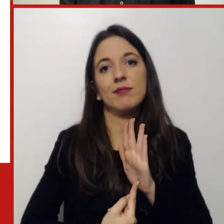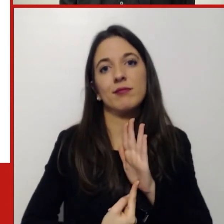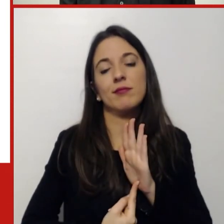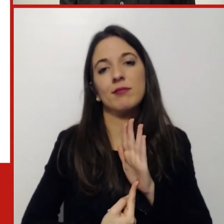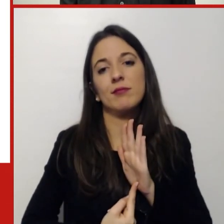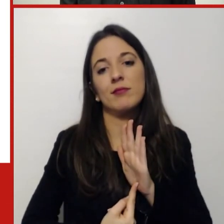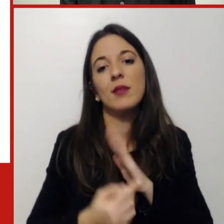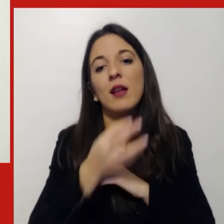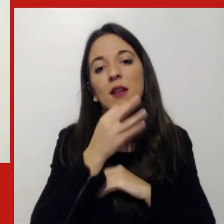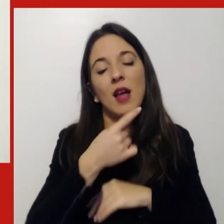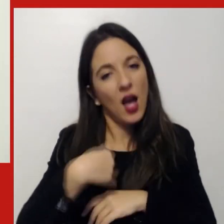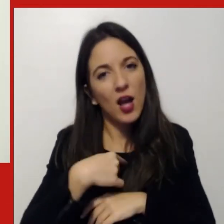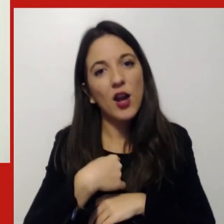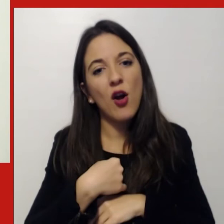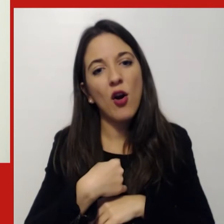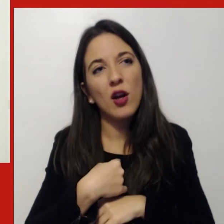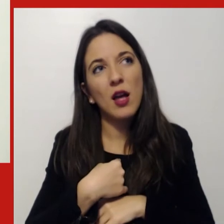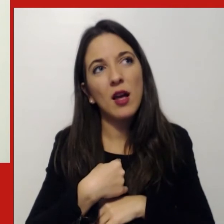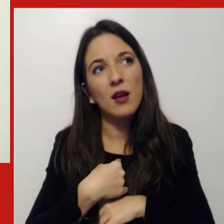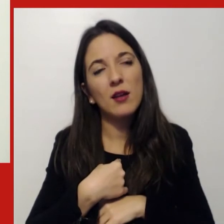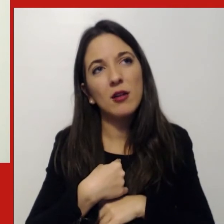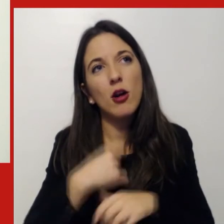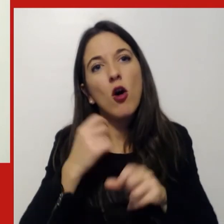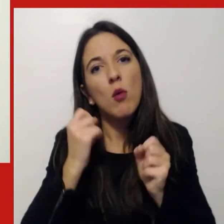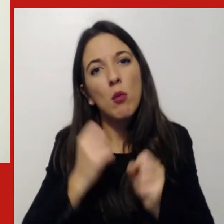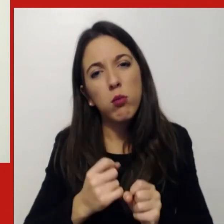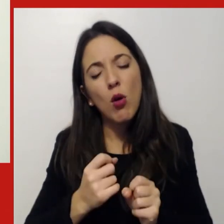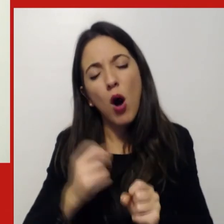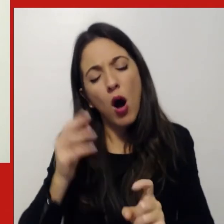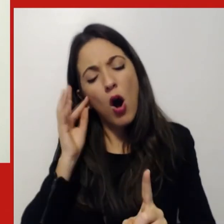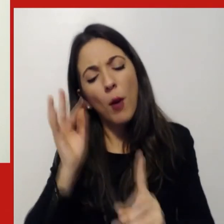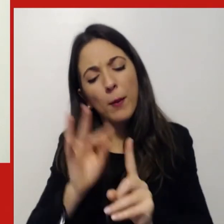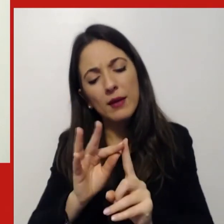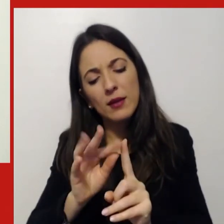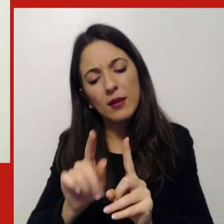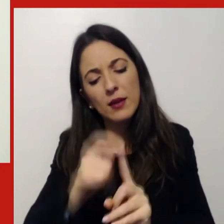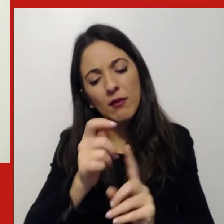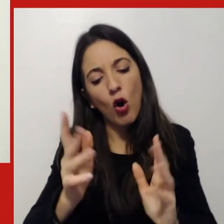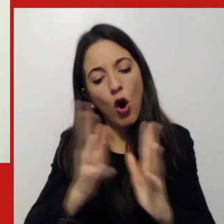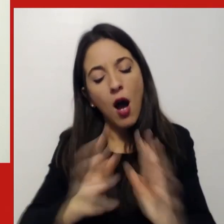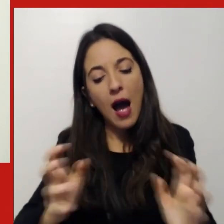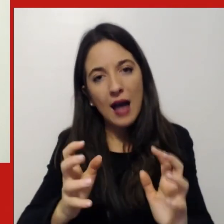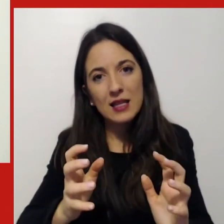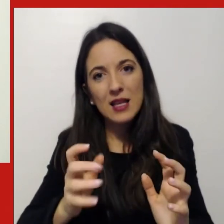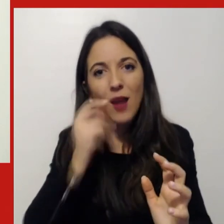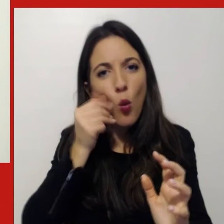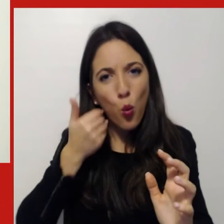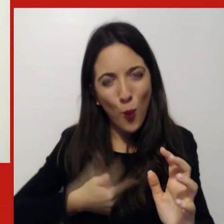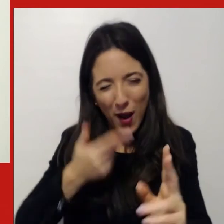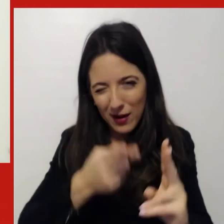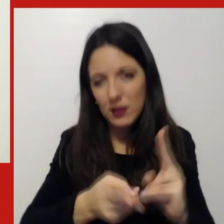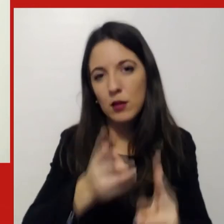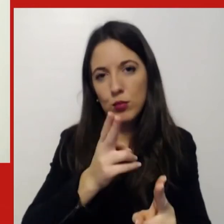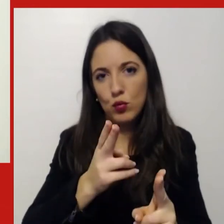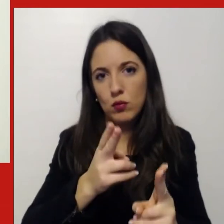quotidianità ecco possiamo arrivare ad avere un'organizzazione più umana più capace anche di mettere le persone in grado